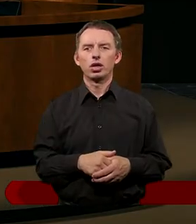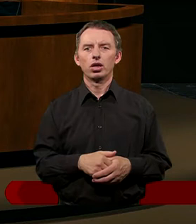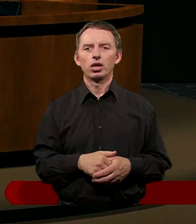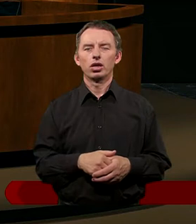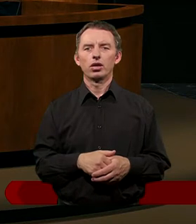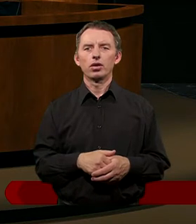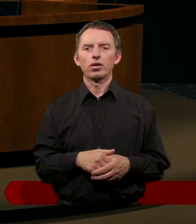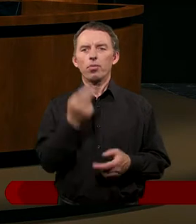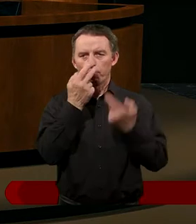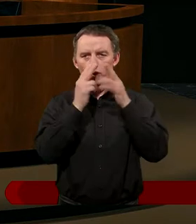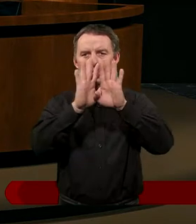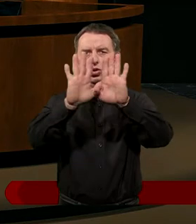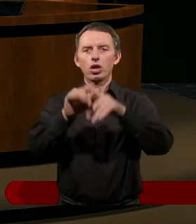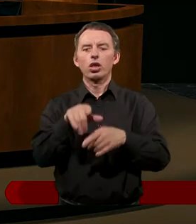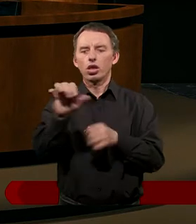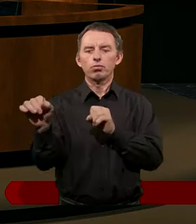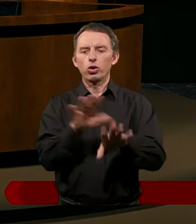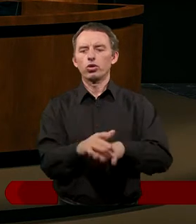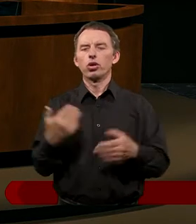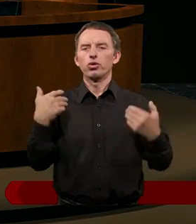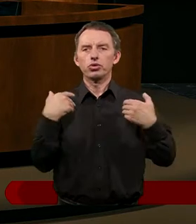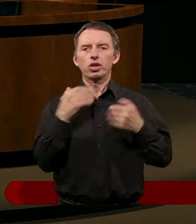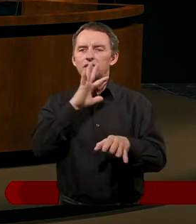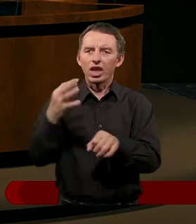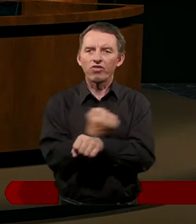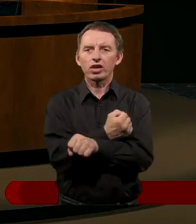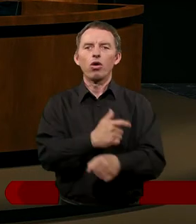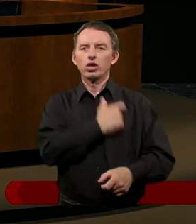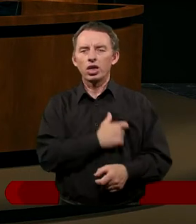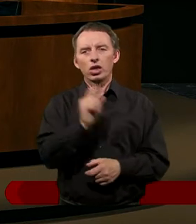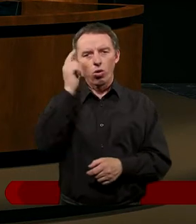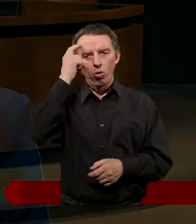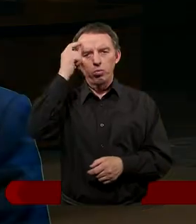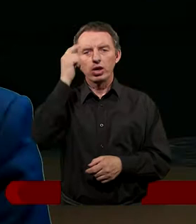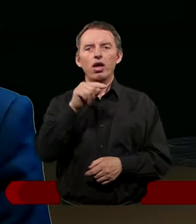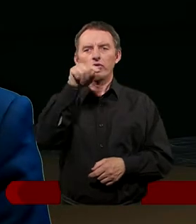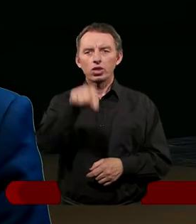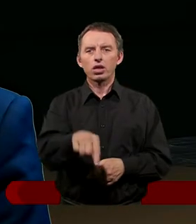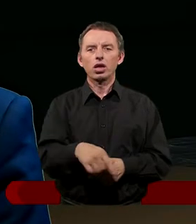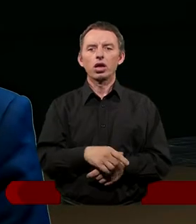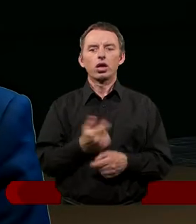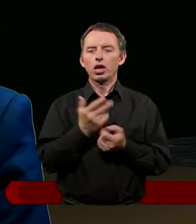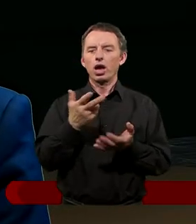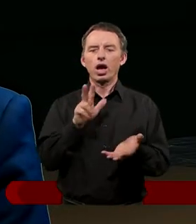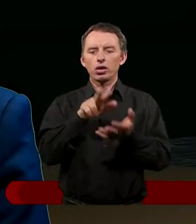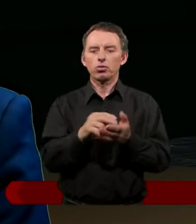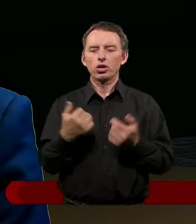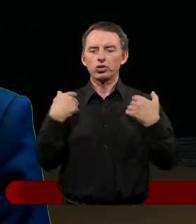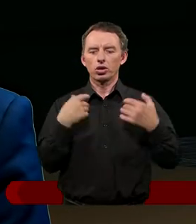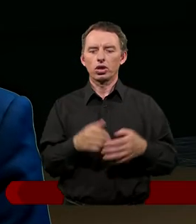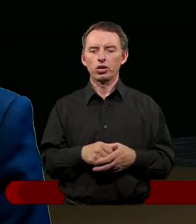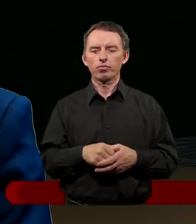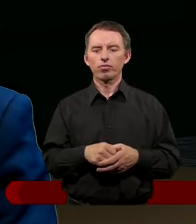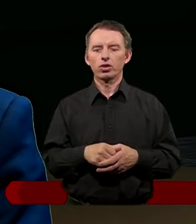Dawid. To pokazuje w jakiś sposób zatwardziałość ich serca i umysłu. Pokazuje moim zdaniem brak pokory. Bo jeżeli ktoś